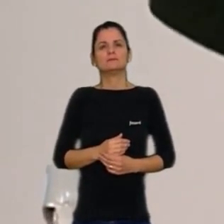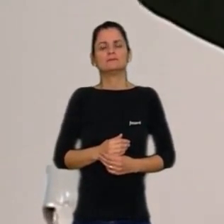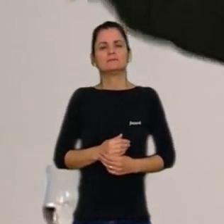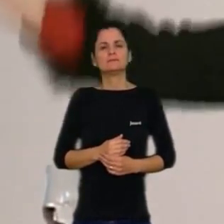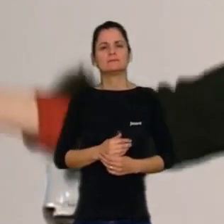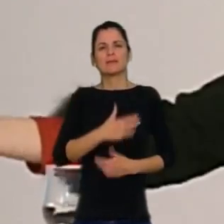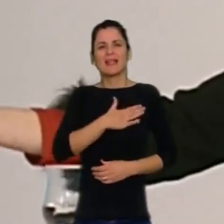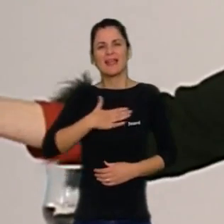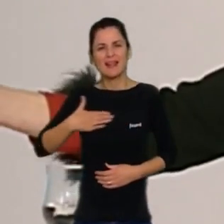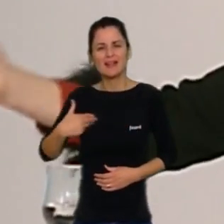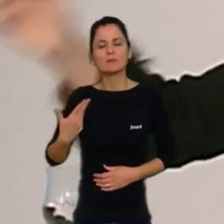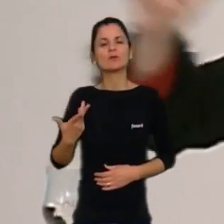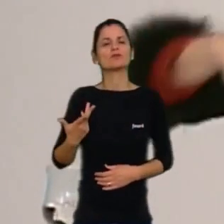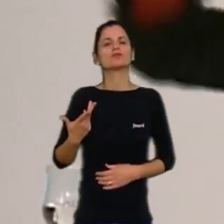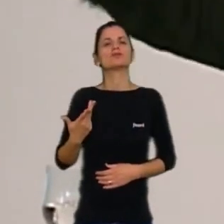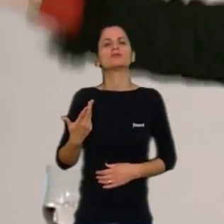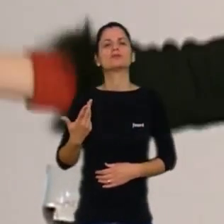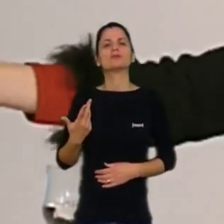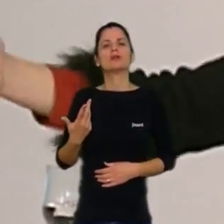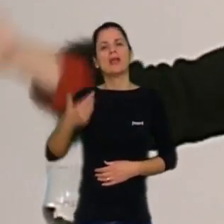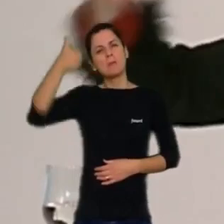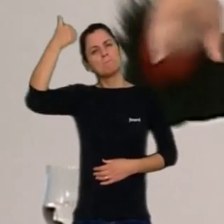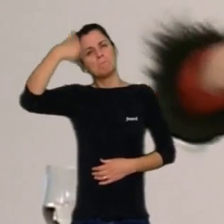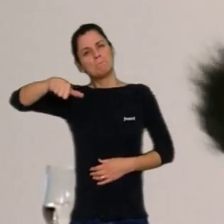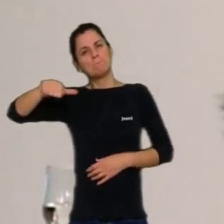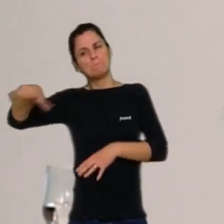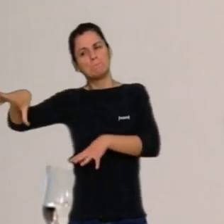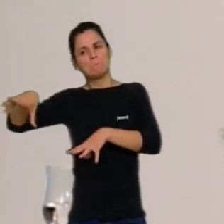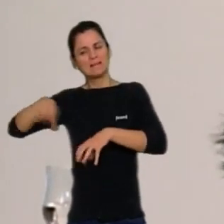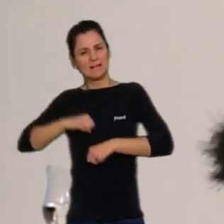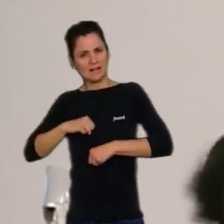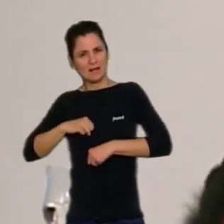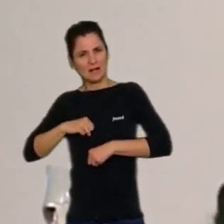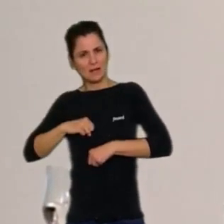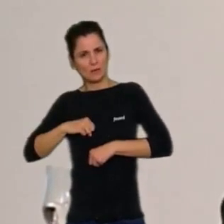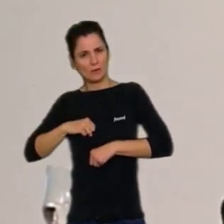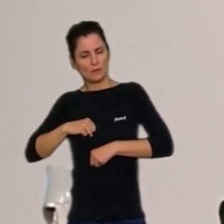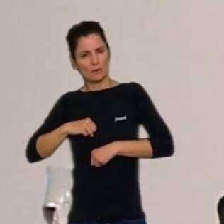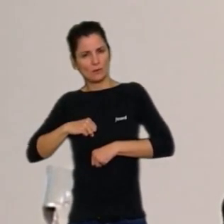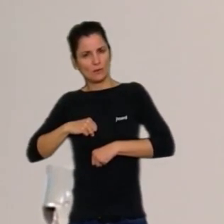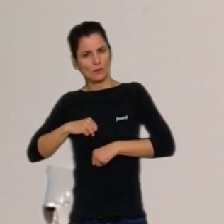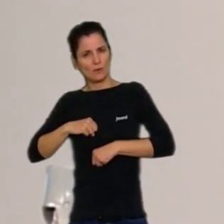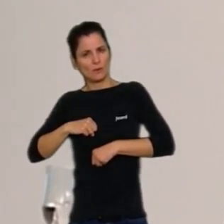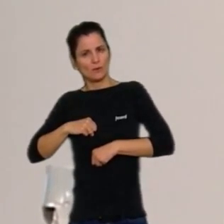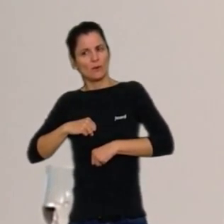un contrapunt a la idea del patriarcat, en el fons el que fa és alimentar la idea del patriarcat. Per què?